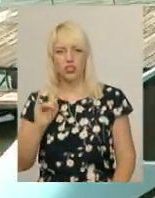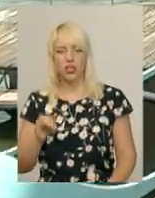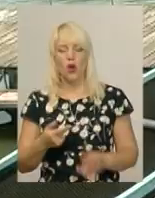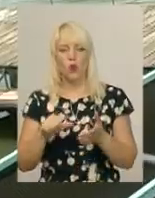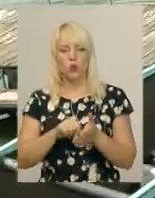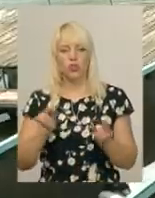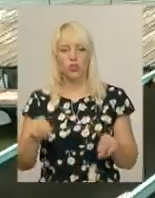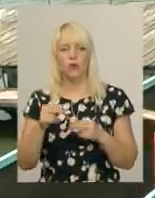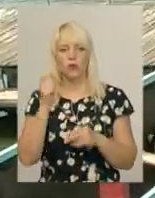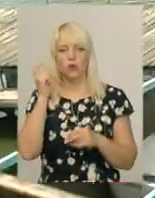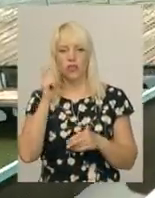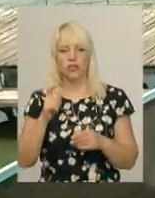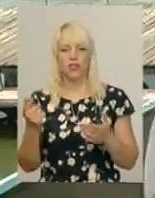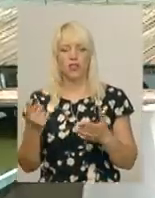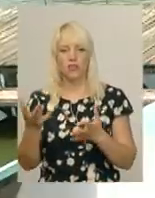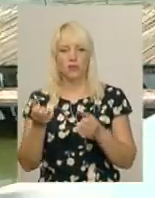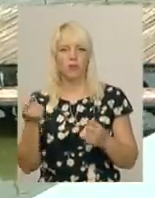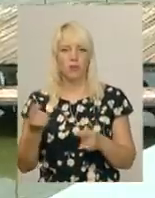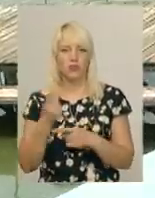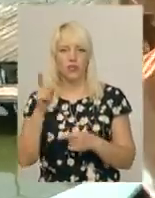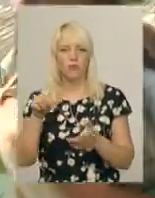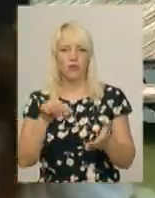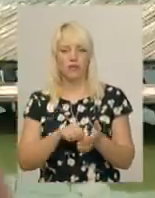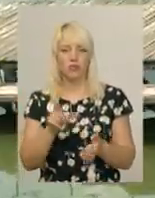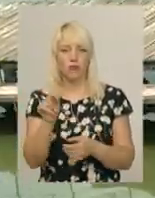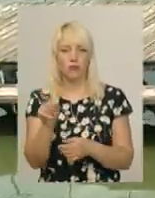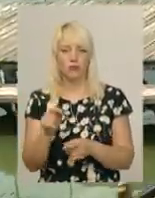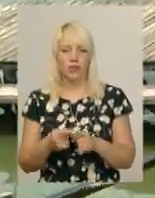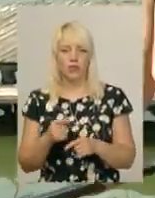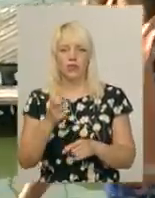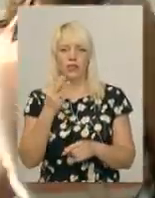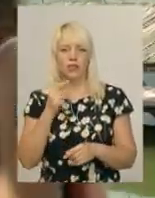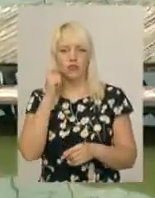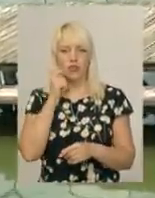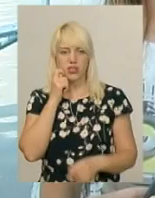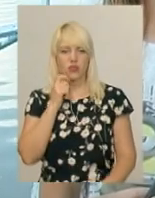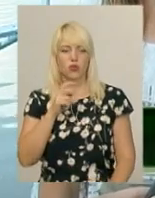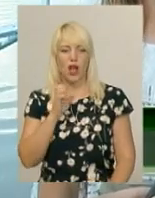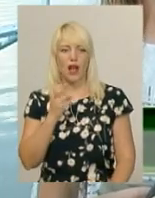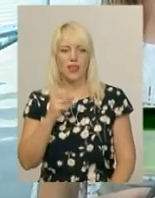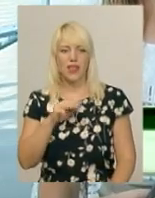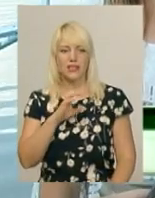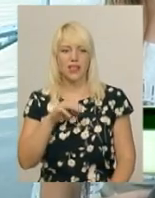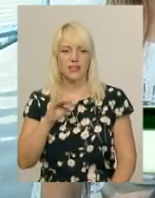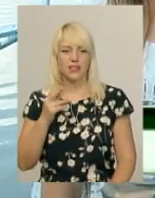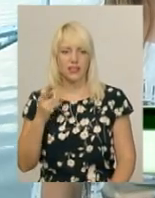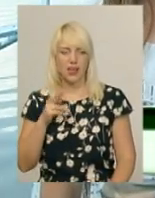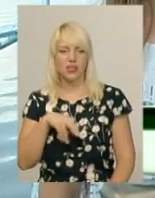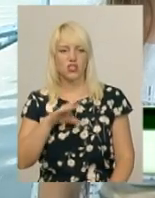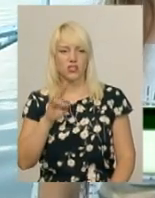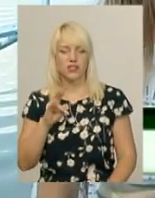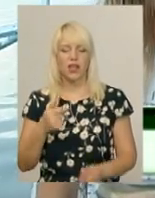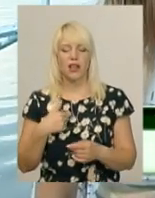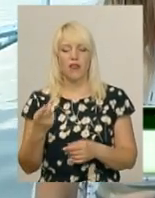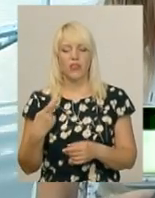України візьме вперше. Там вона виступить у каної двійці з 13-річною Анастасією Дежицькою. У двійці ми виступаємо вже